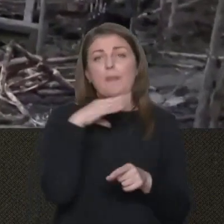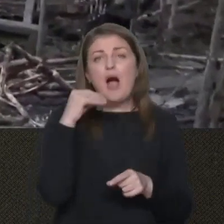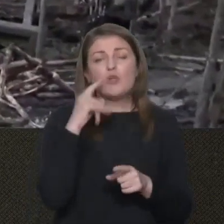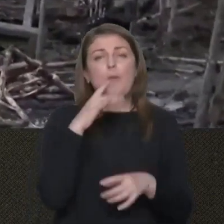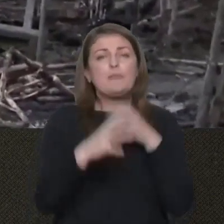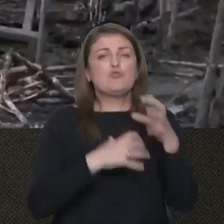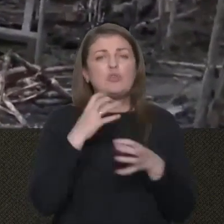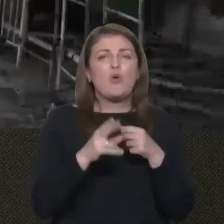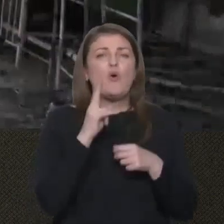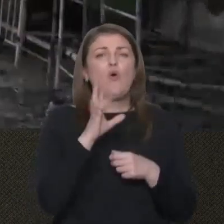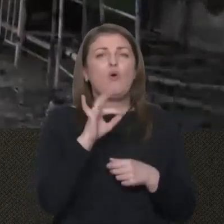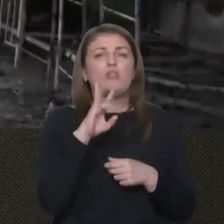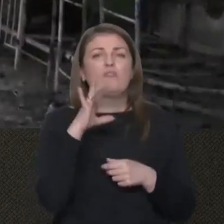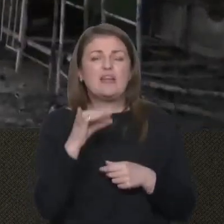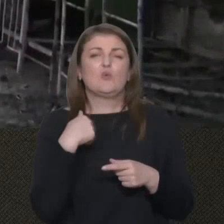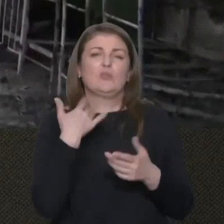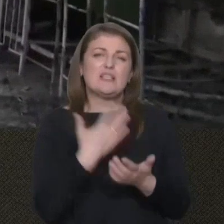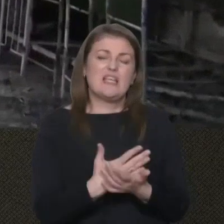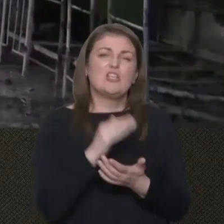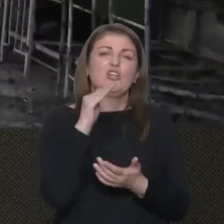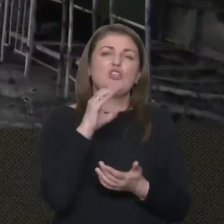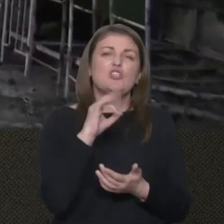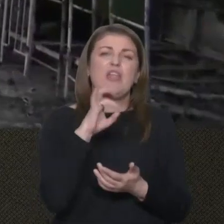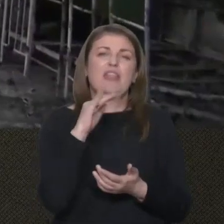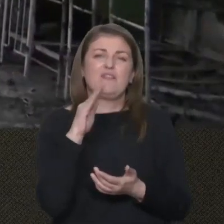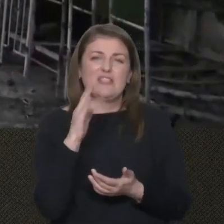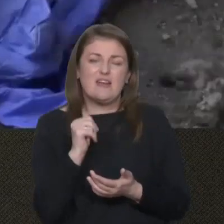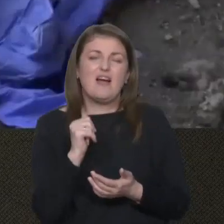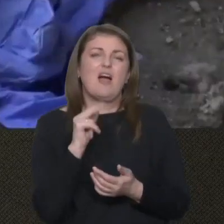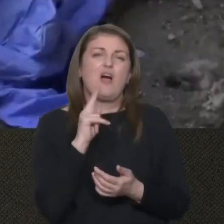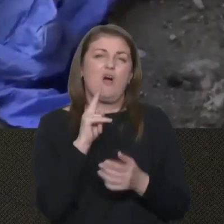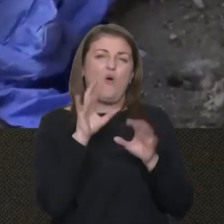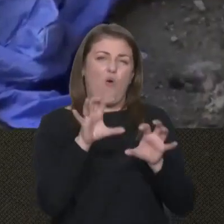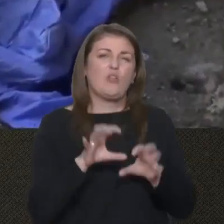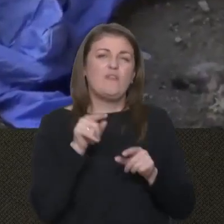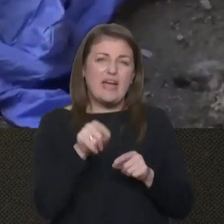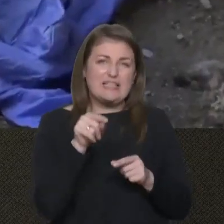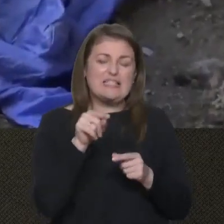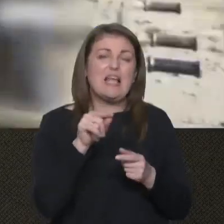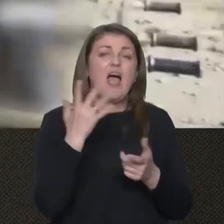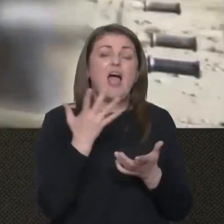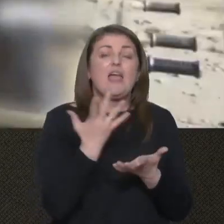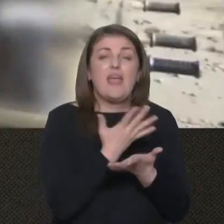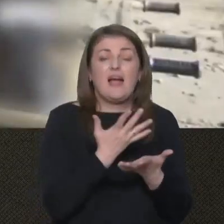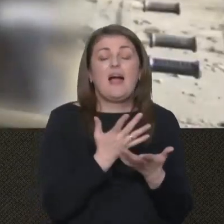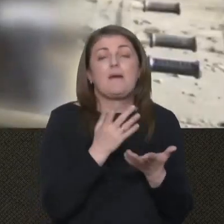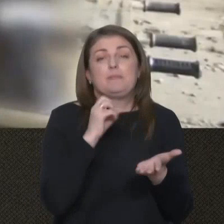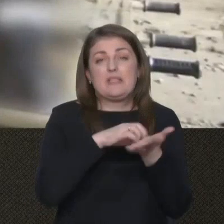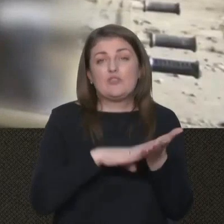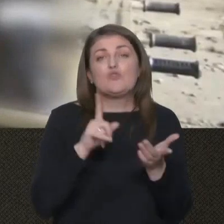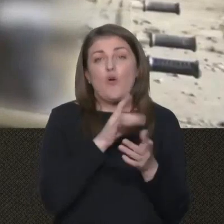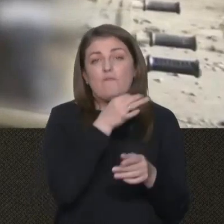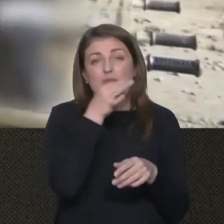міжнародних конвенцій. У нас є Женевські конвенції, які прямо зазначають, що відповідальність за